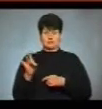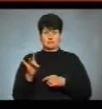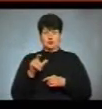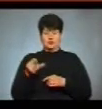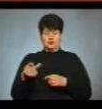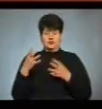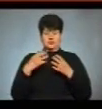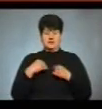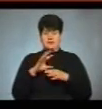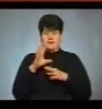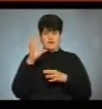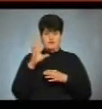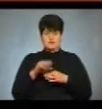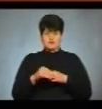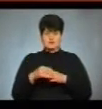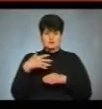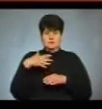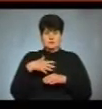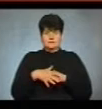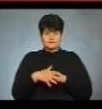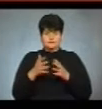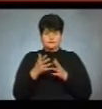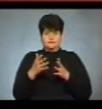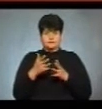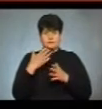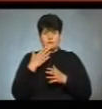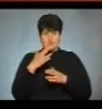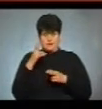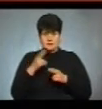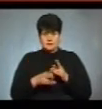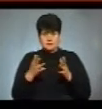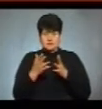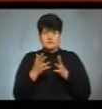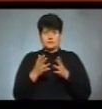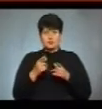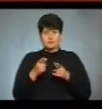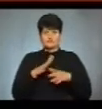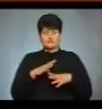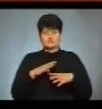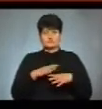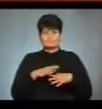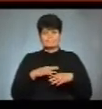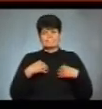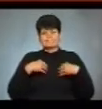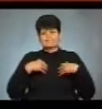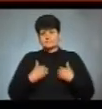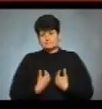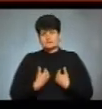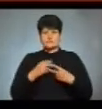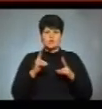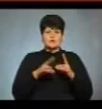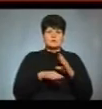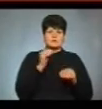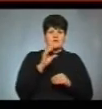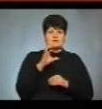люди ще не всі визначились, скажімо, остаточно, тому що пішов ефект розчарування, наприклад, хто вибирав